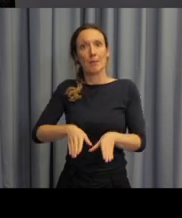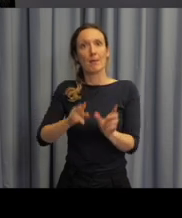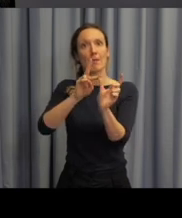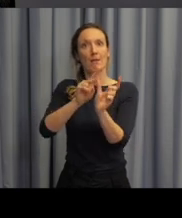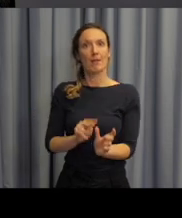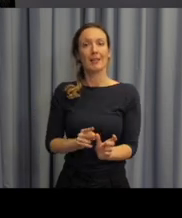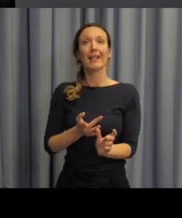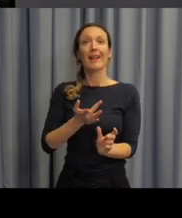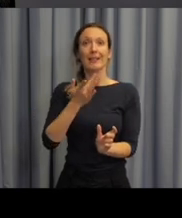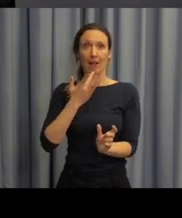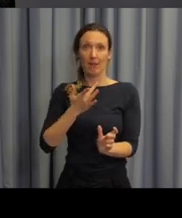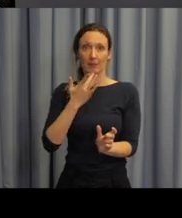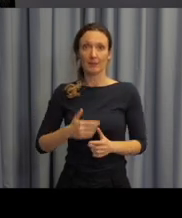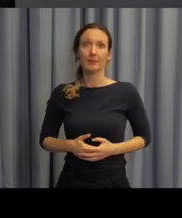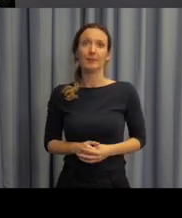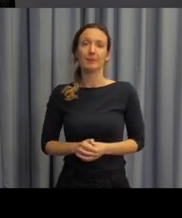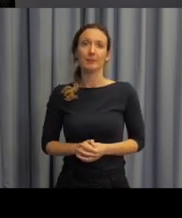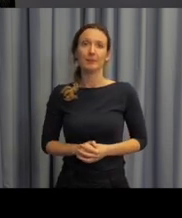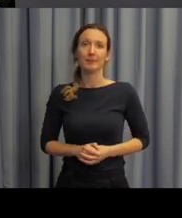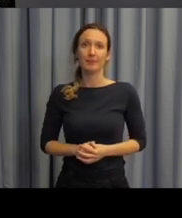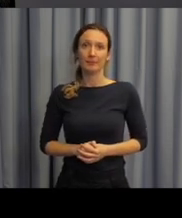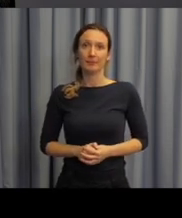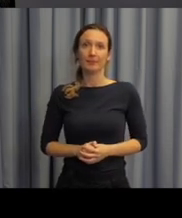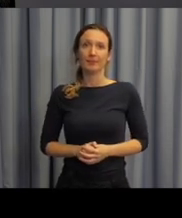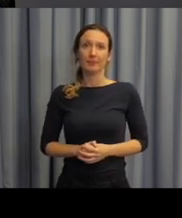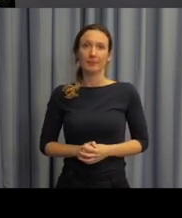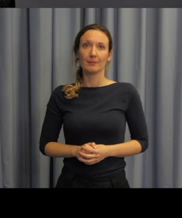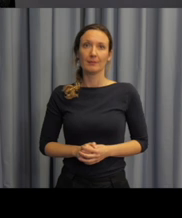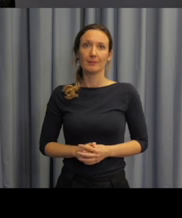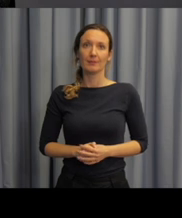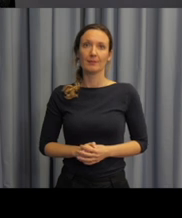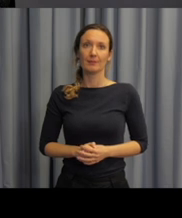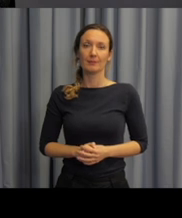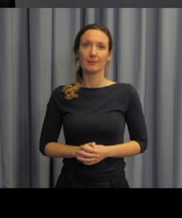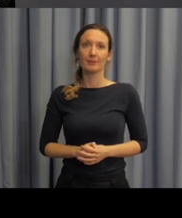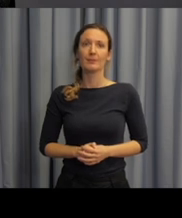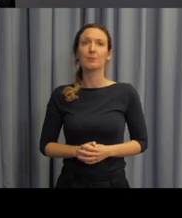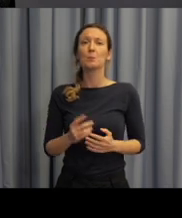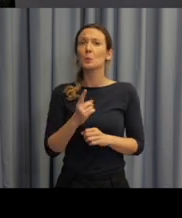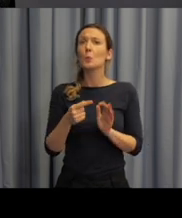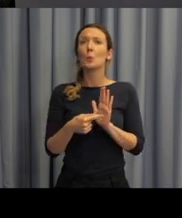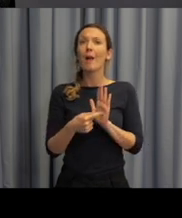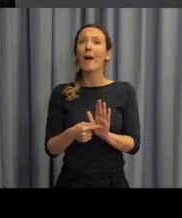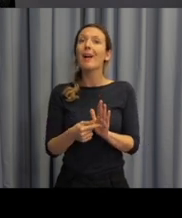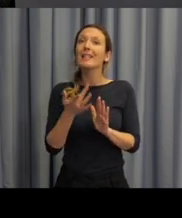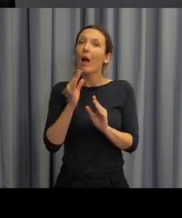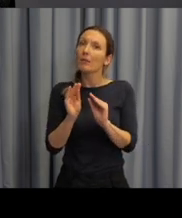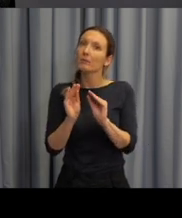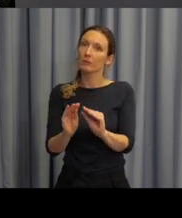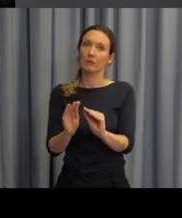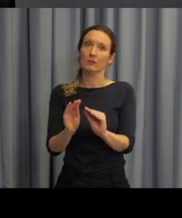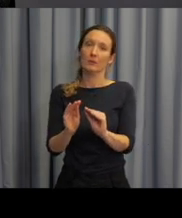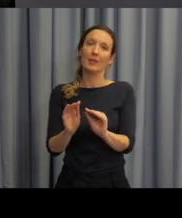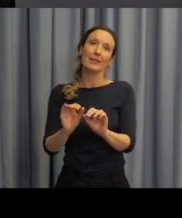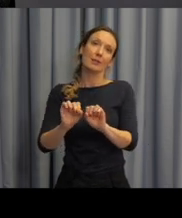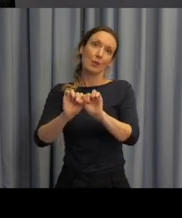to znamená, je to taková ukázka, jak postupně vlastně z žáky vstupovat do